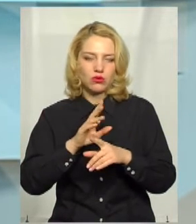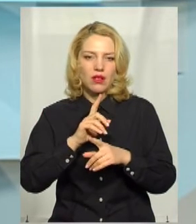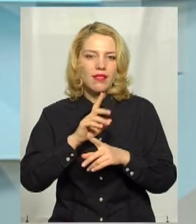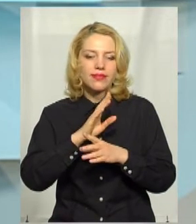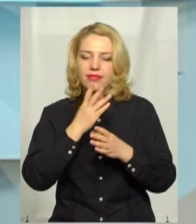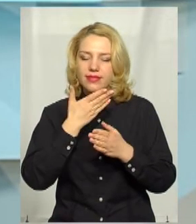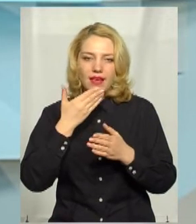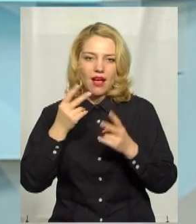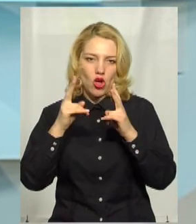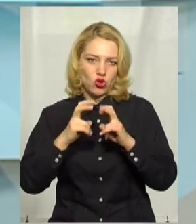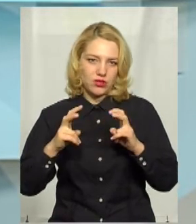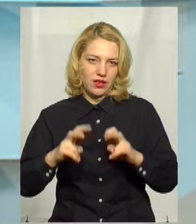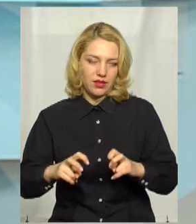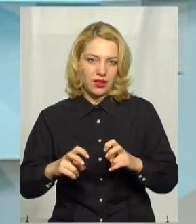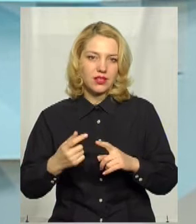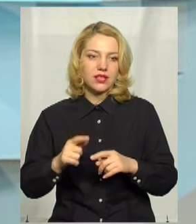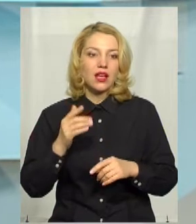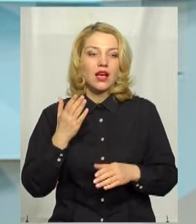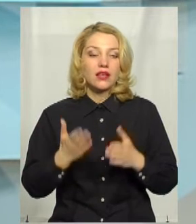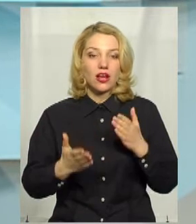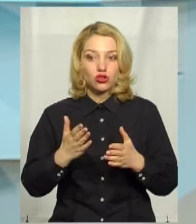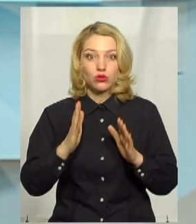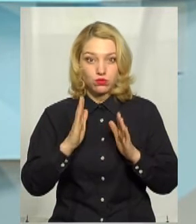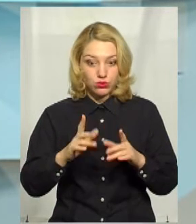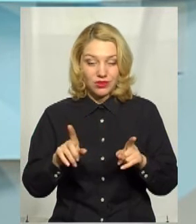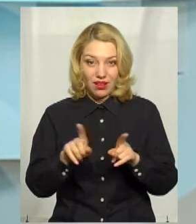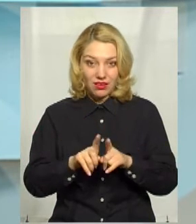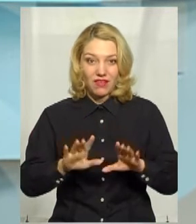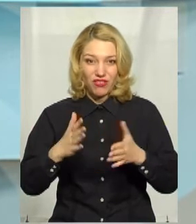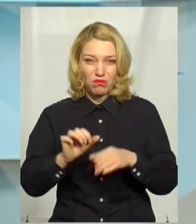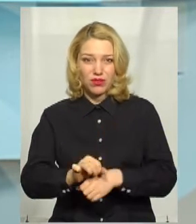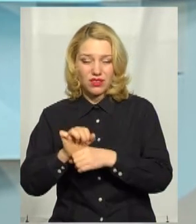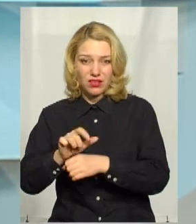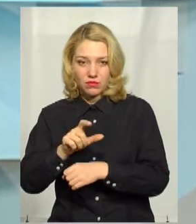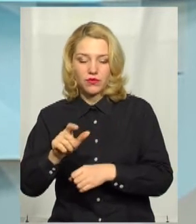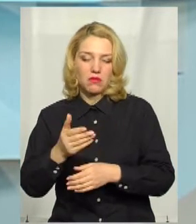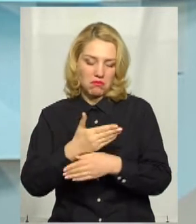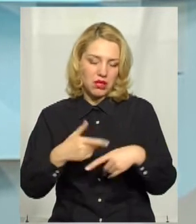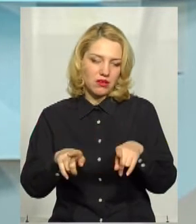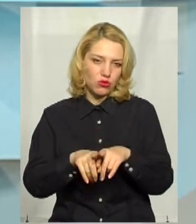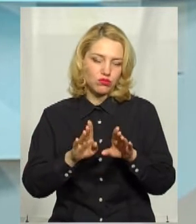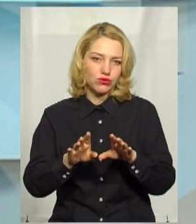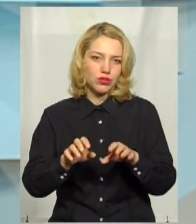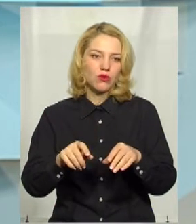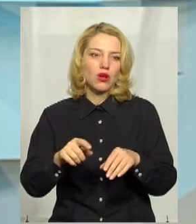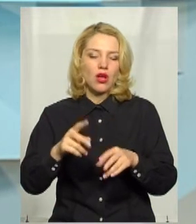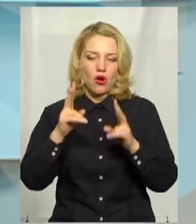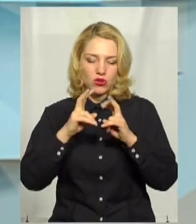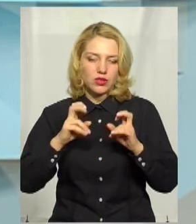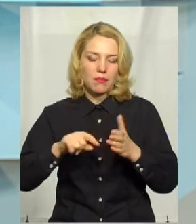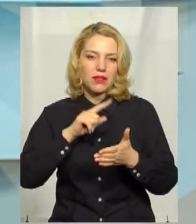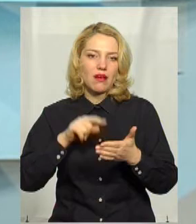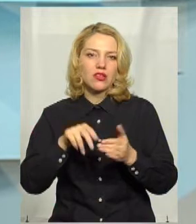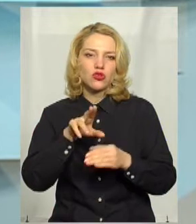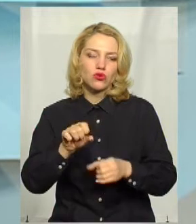Проте хочеться повідомити, якщо будуть траплятися такі випадки, ми також розглядаємо питання щодо призупинення роботи